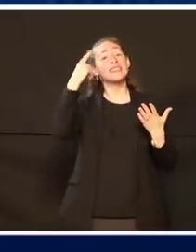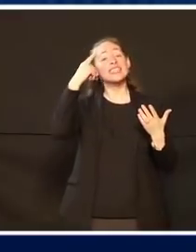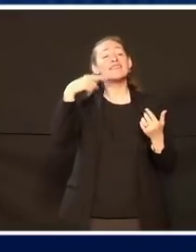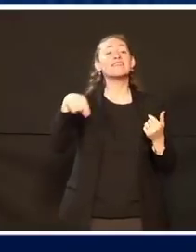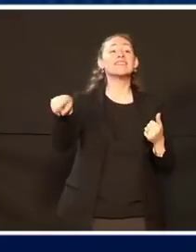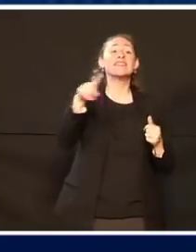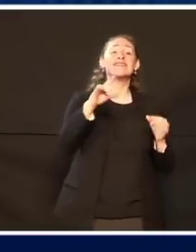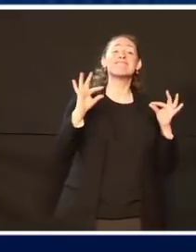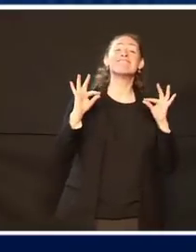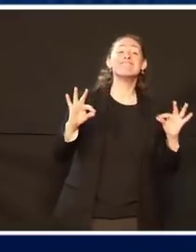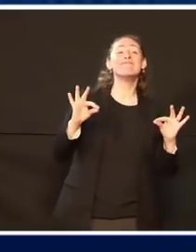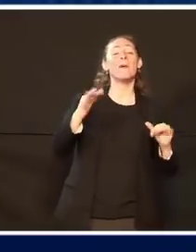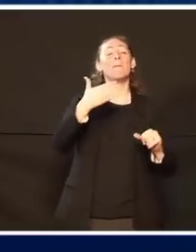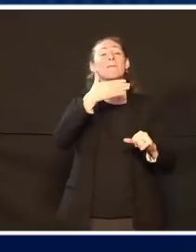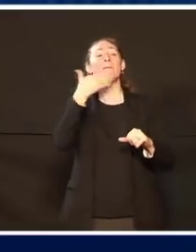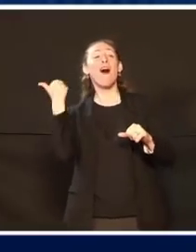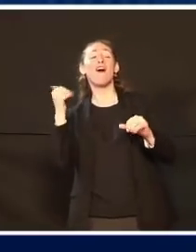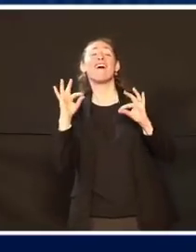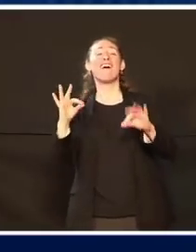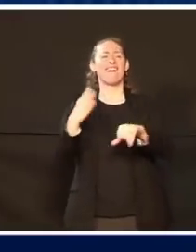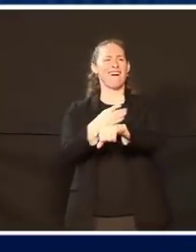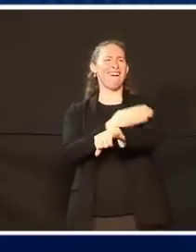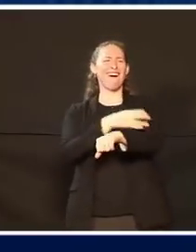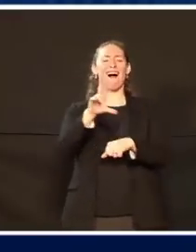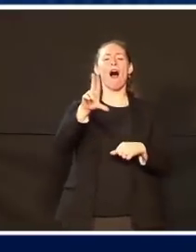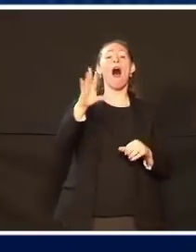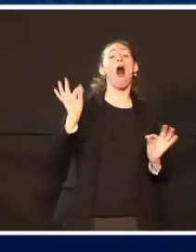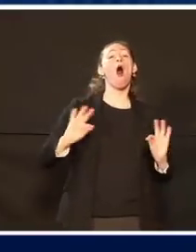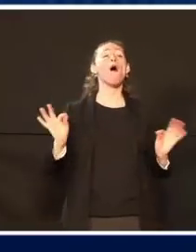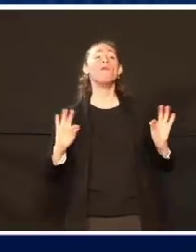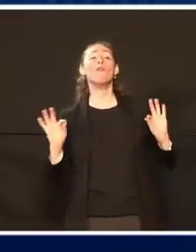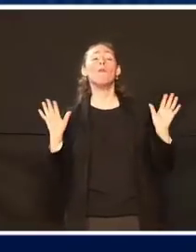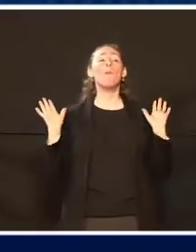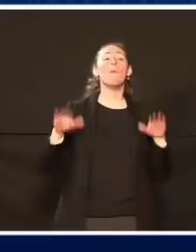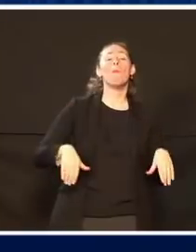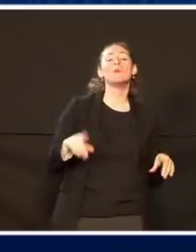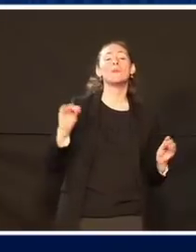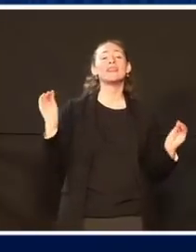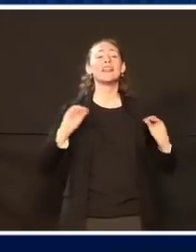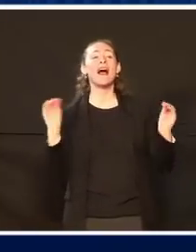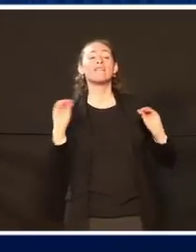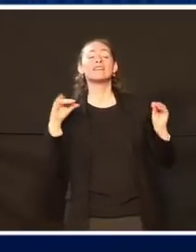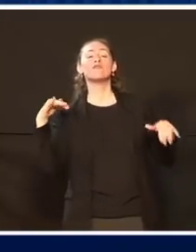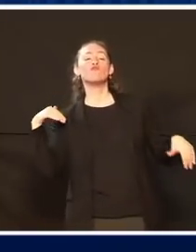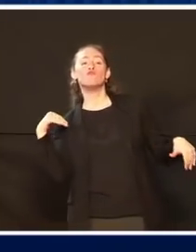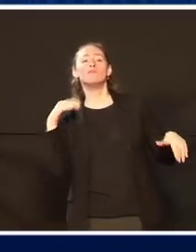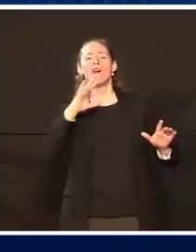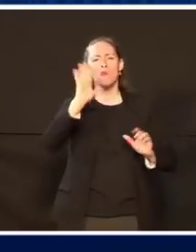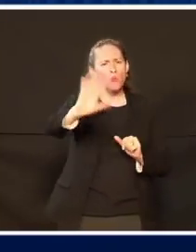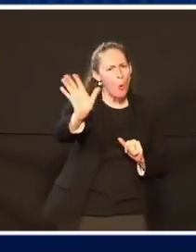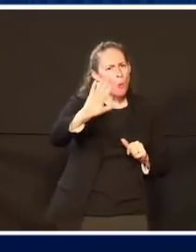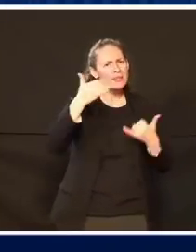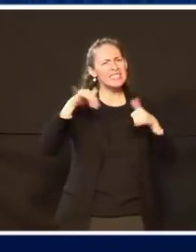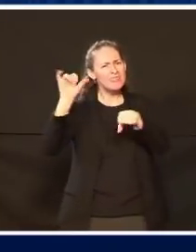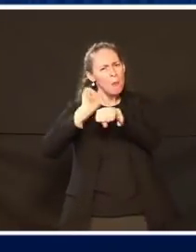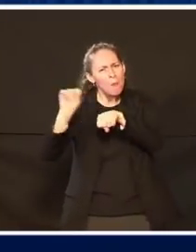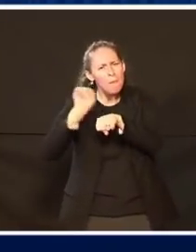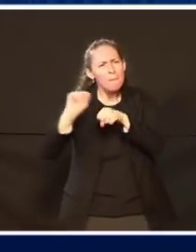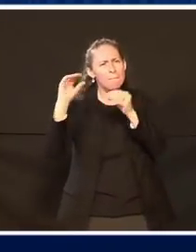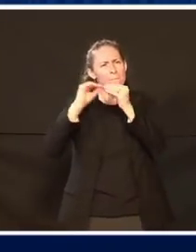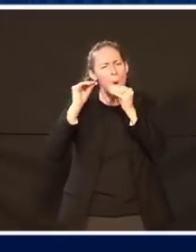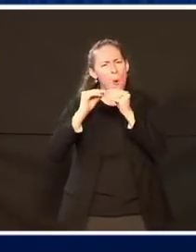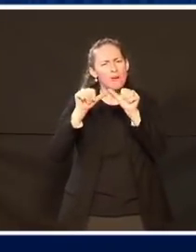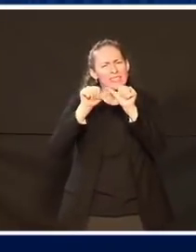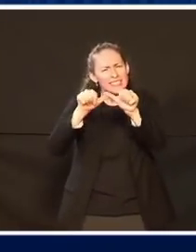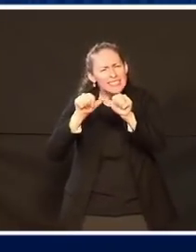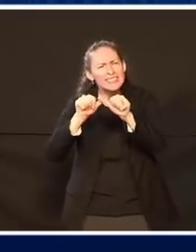es uns leisten, uns zurückzulehnen und entweder weniger oder gar nichts mehr zu tun. Und doch, ich sehe das anders. Ich sehe viele